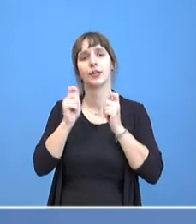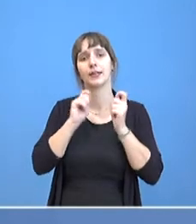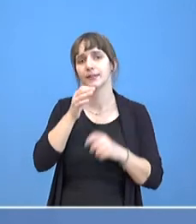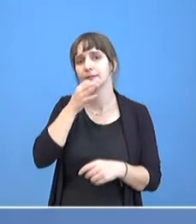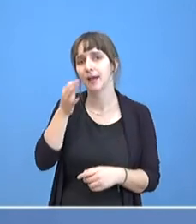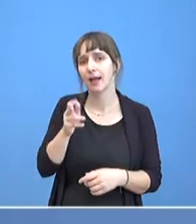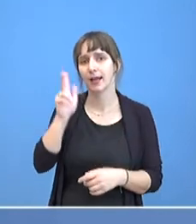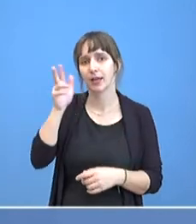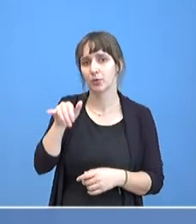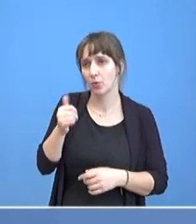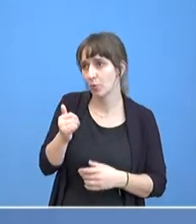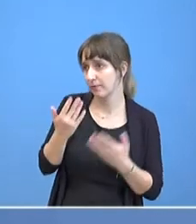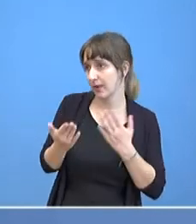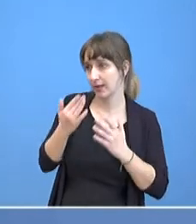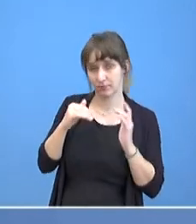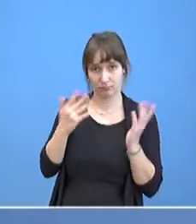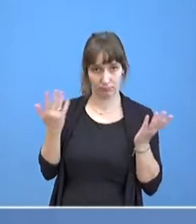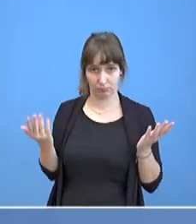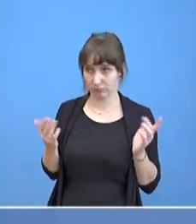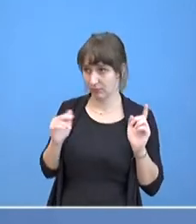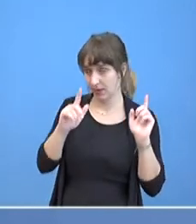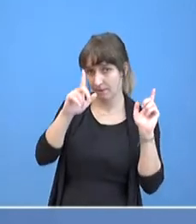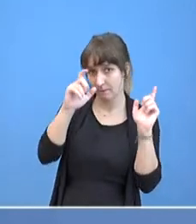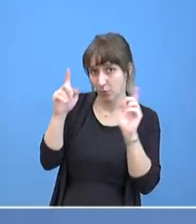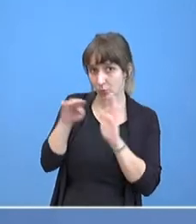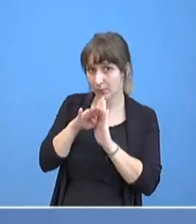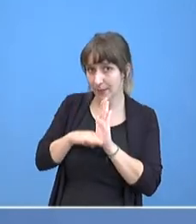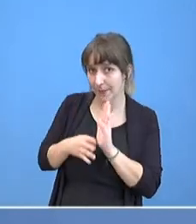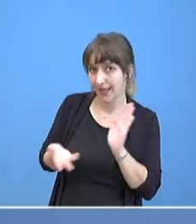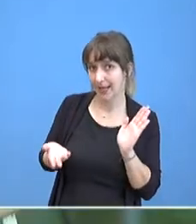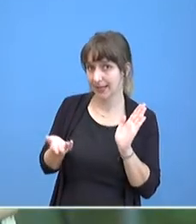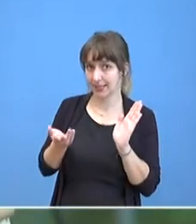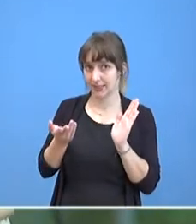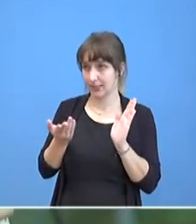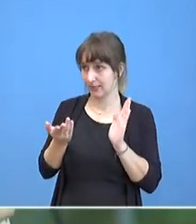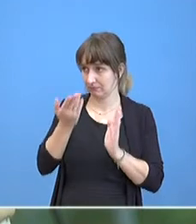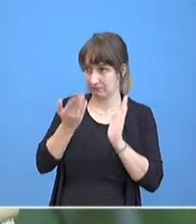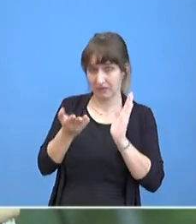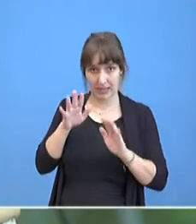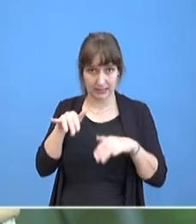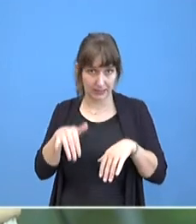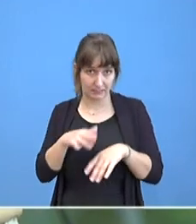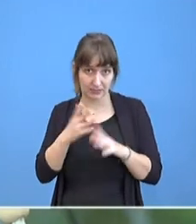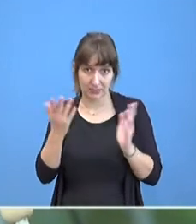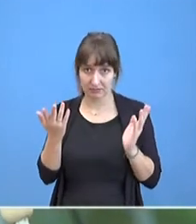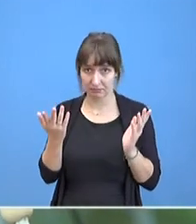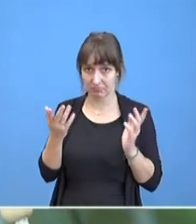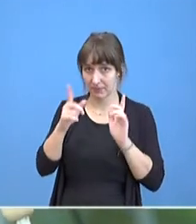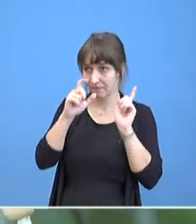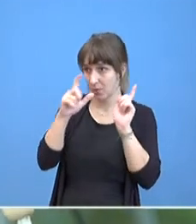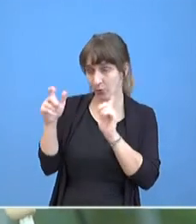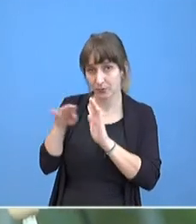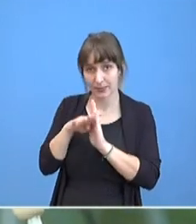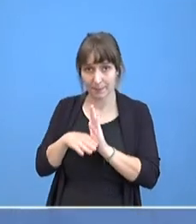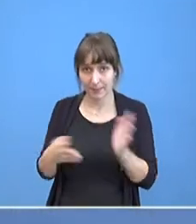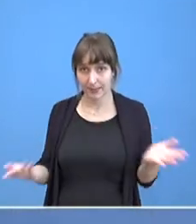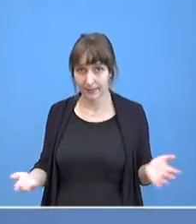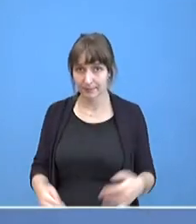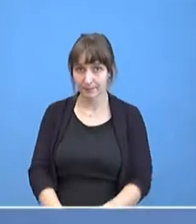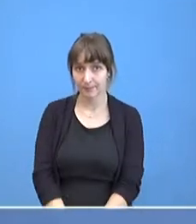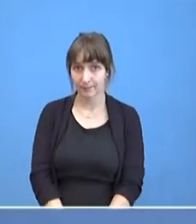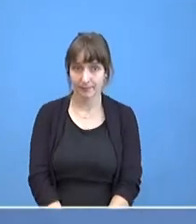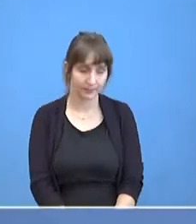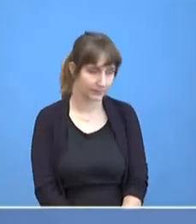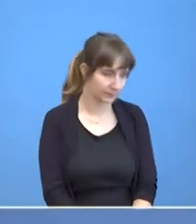Ein Fototermin vielleicht nach der Begegnung? Wird es den geben? Ich bin jetzt nicht ganz